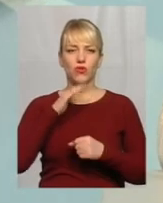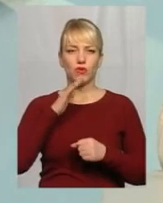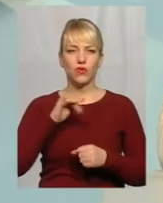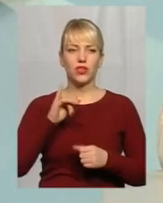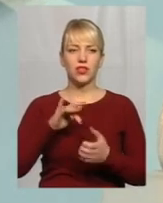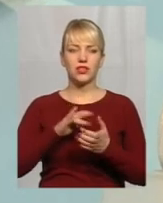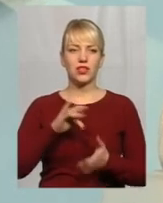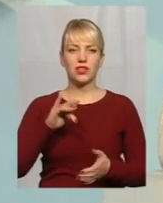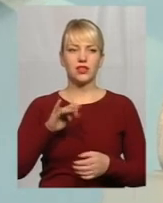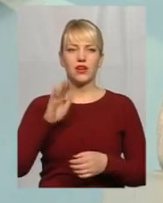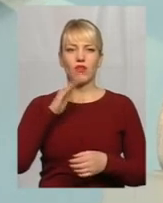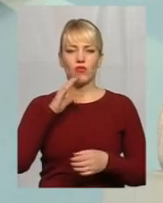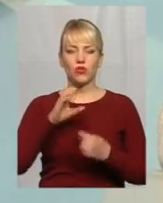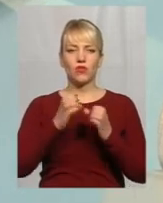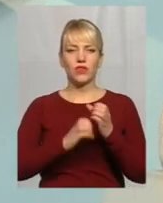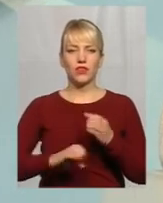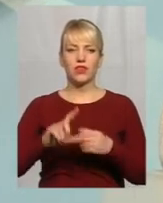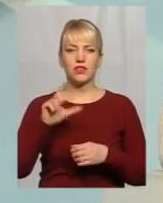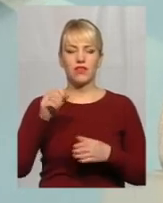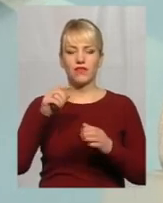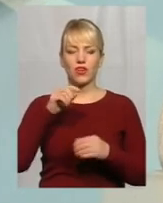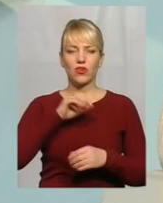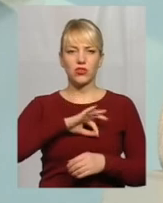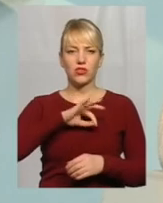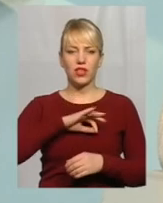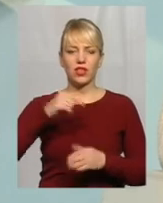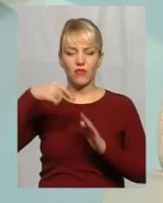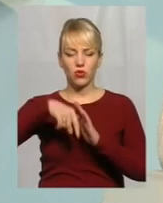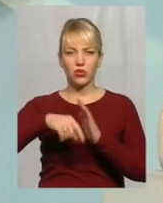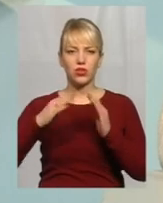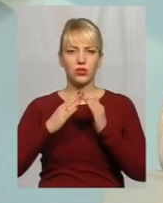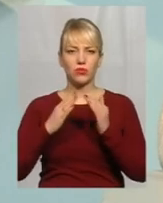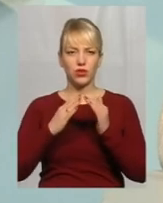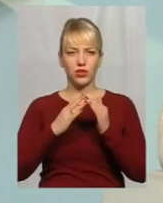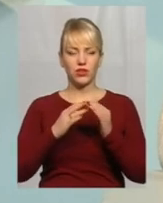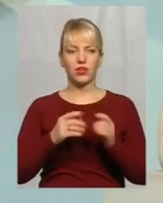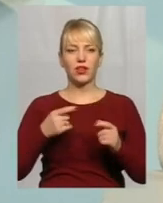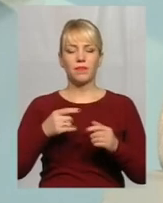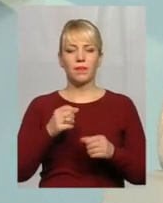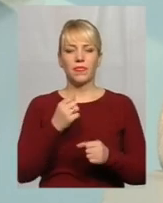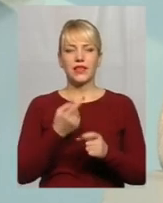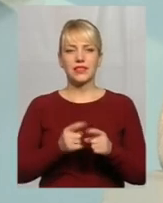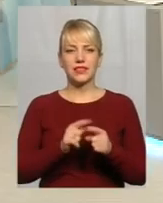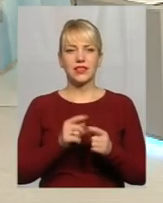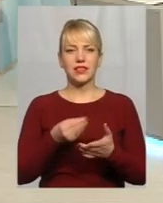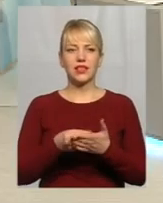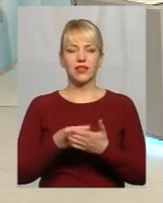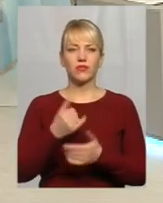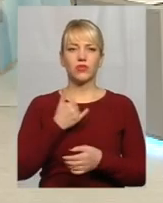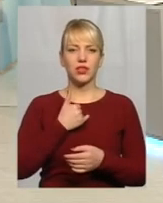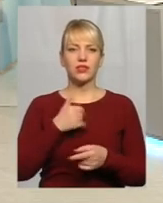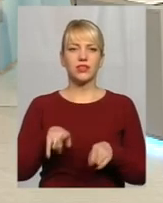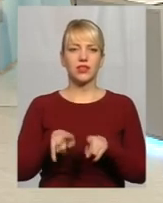централізованого водовідведення з використанням внутрішніх будинкових мереж. Діючий тариф і наступний.